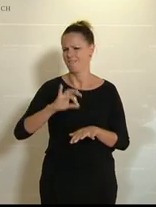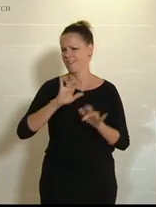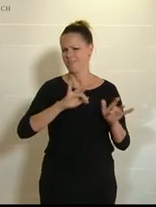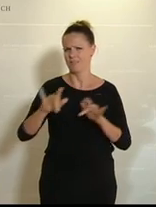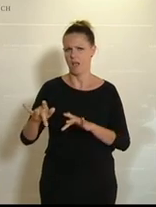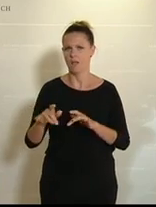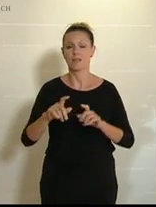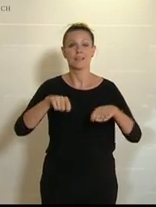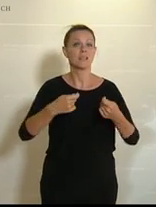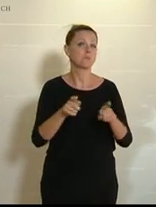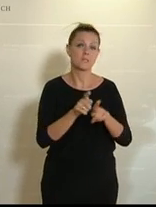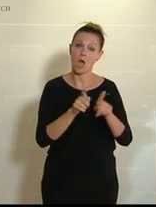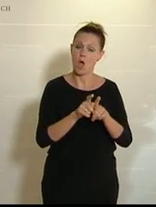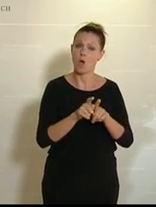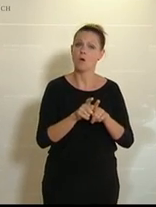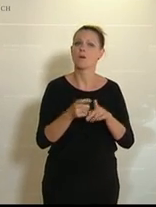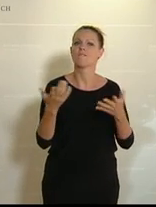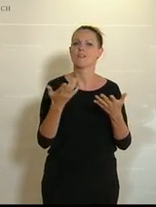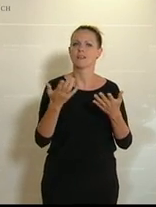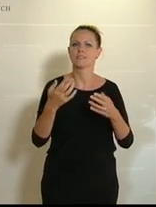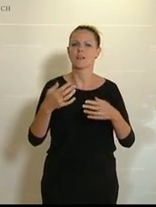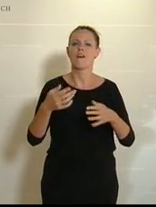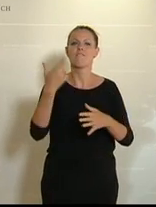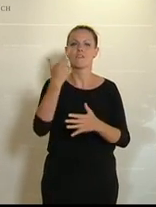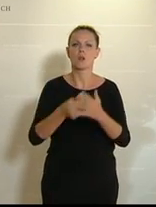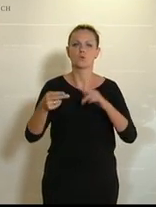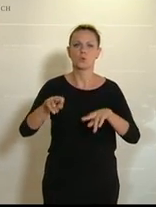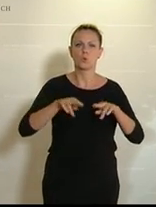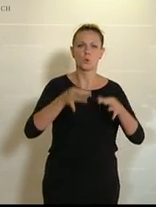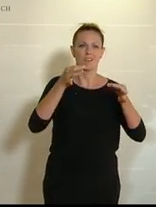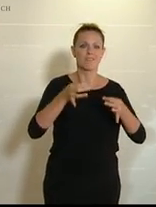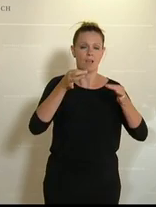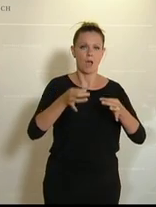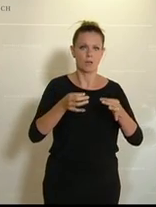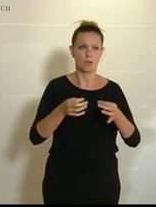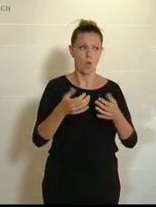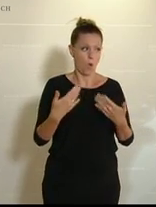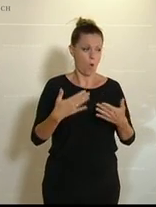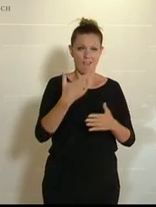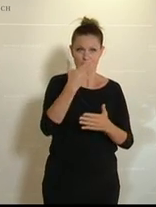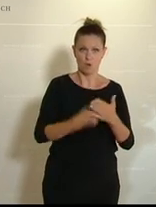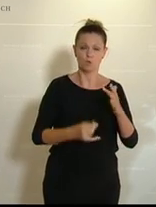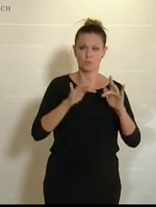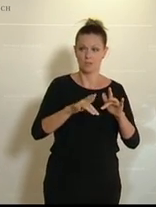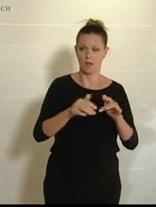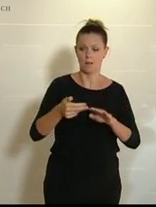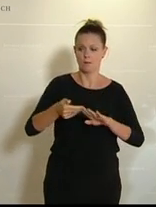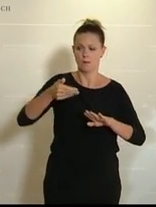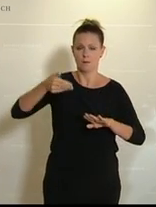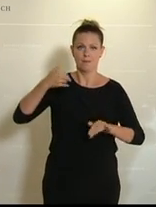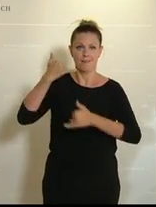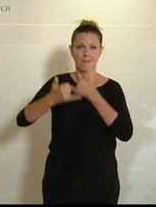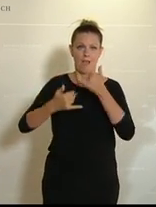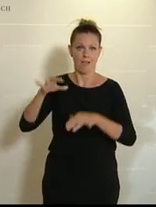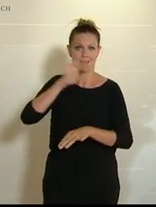die Möglichkeit des Verlustrücktrags. Also Unternehmen, die heuer Verluste machen, können das mit Gewinnen der vergangenen